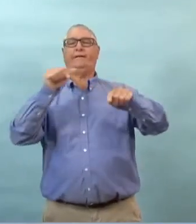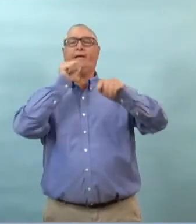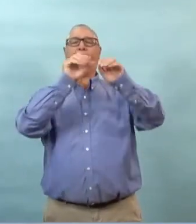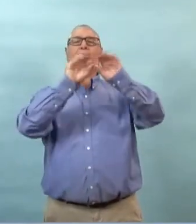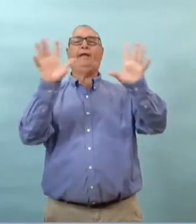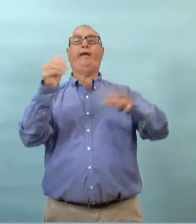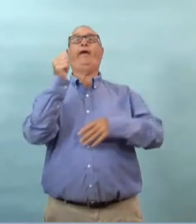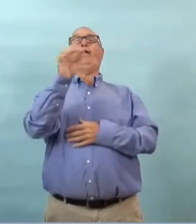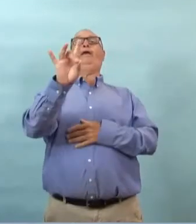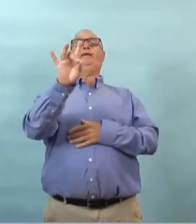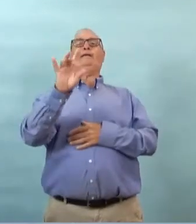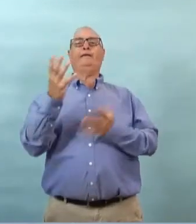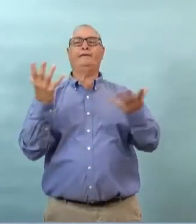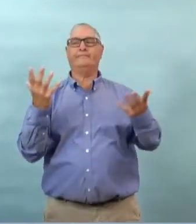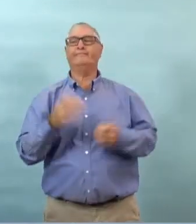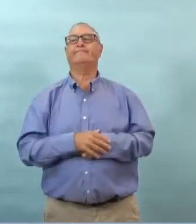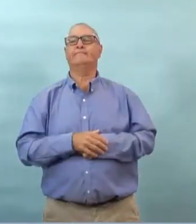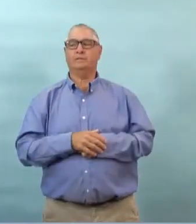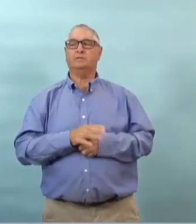ont été annoncés par la presse